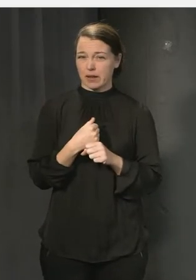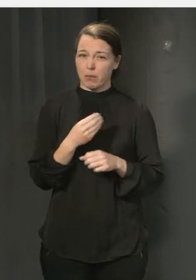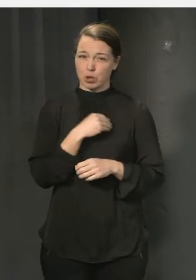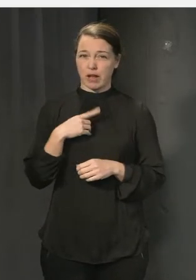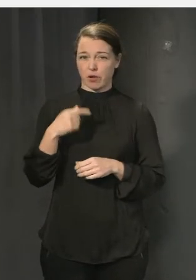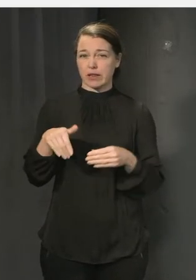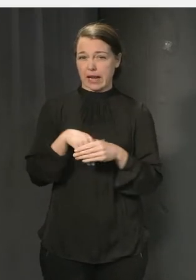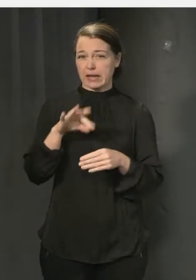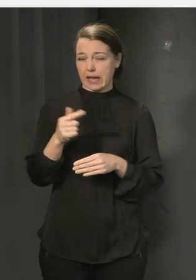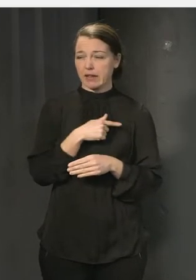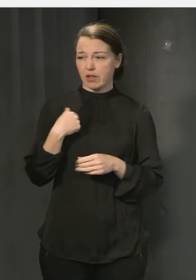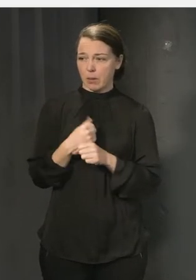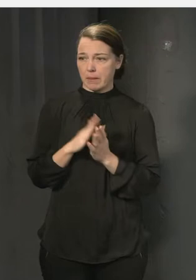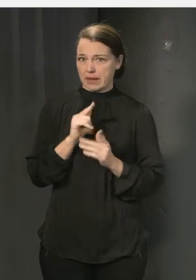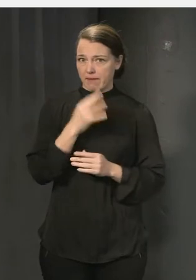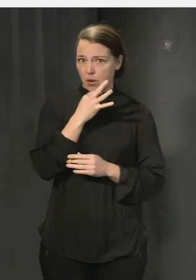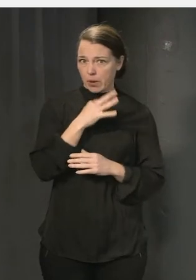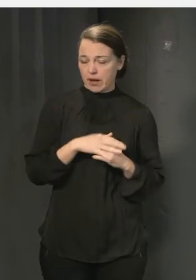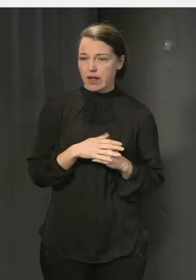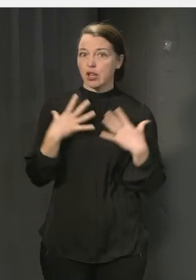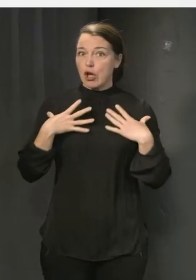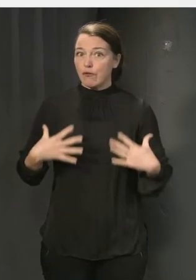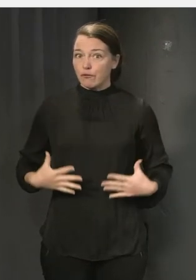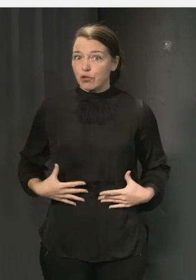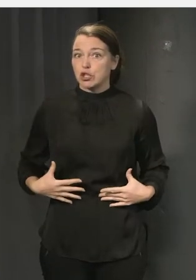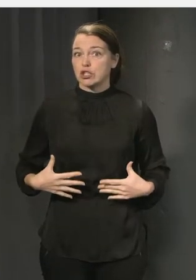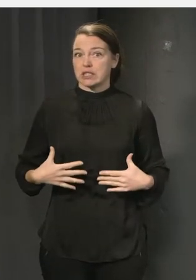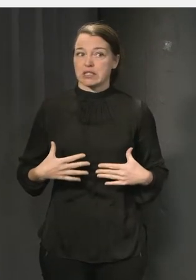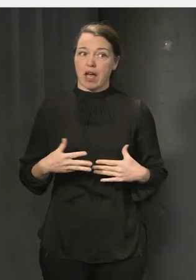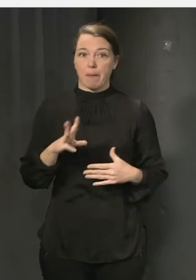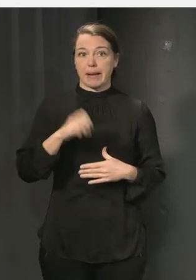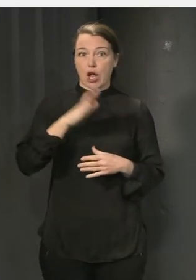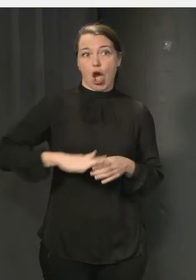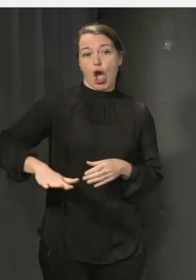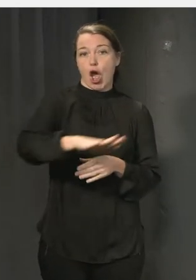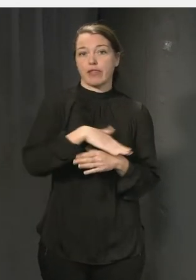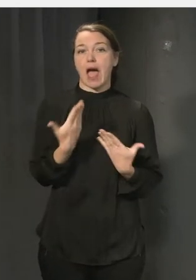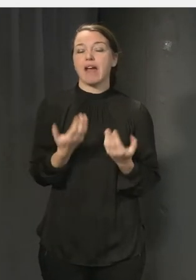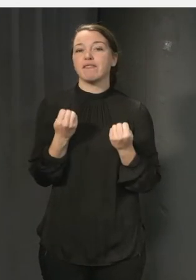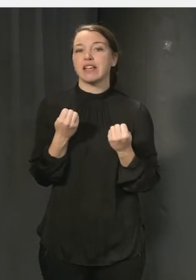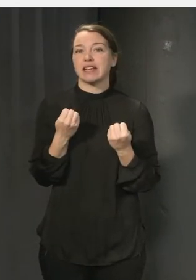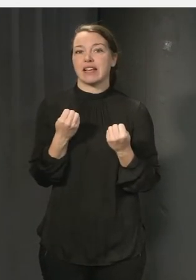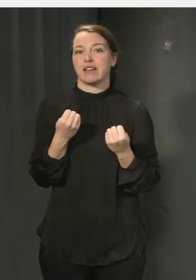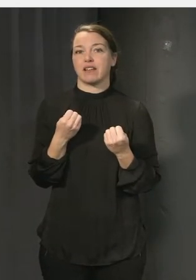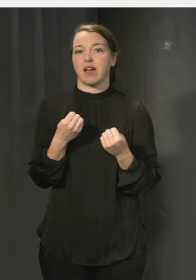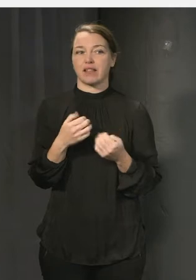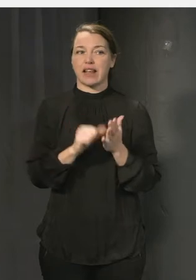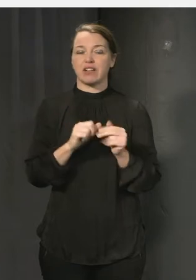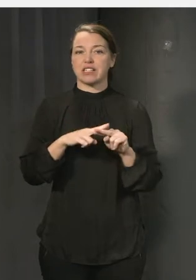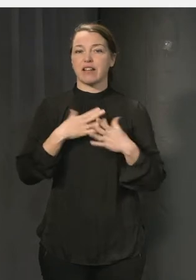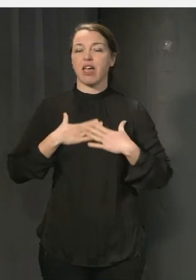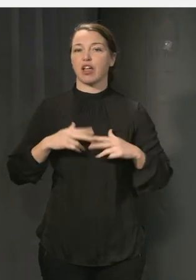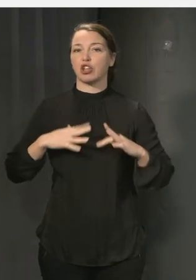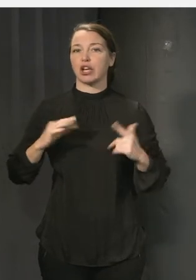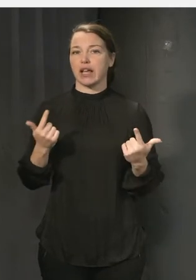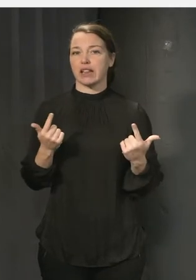för delaktighet. Att just den fysiska utformningen av skolan är så otroligt grundläggande för trygghet. För man brukar precis tänka